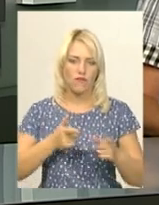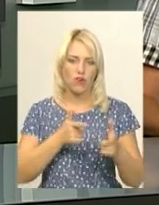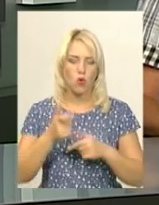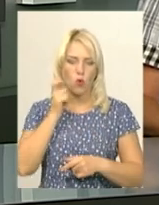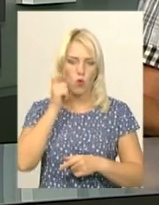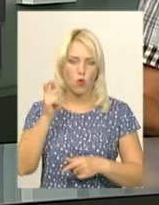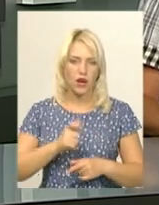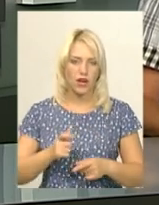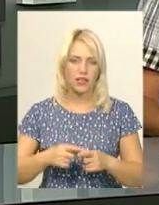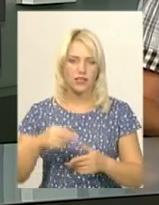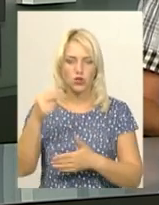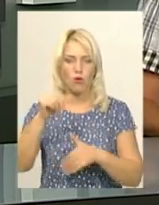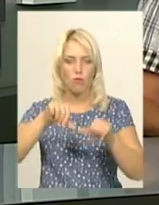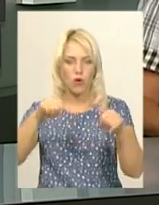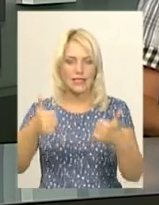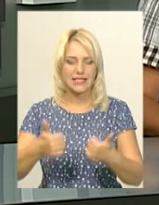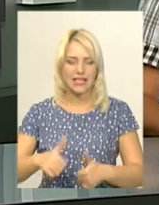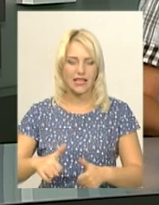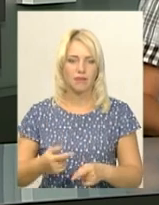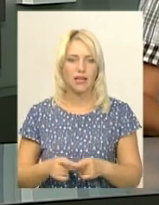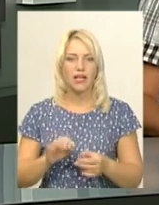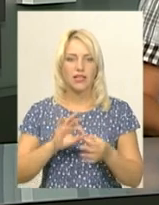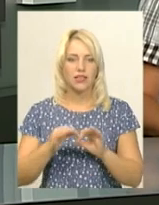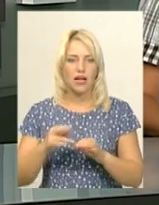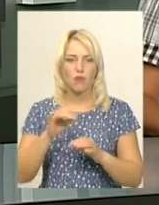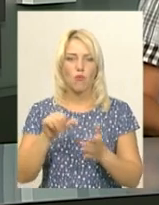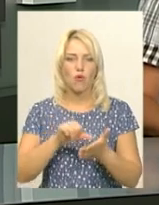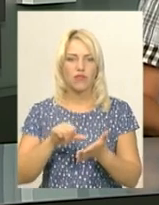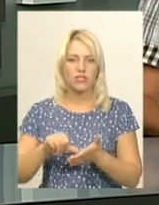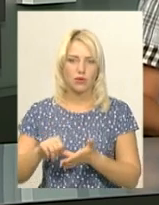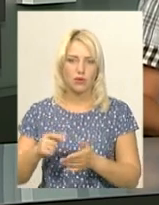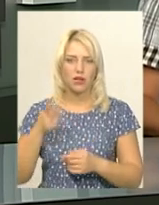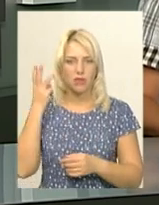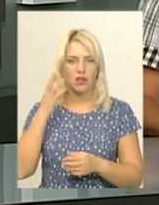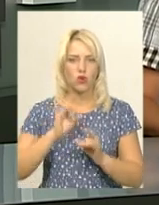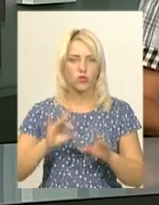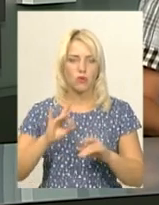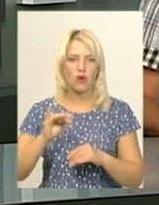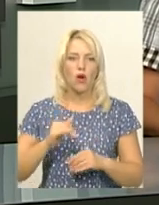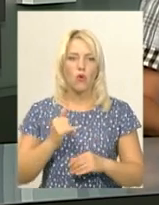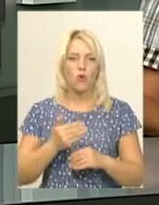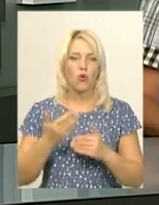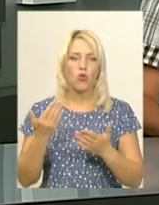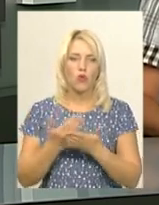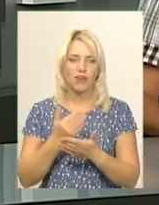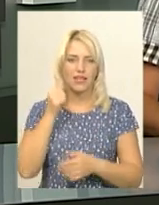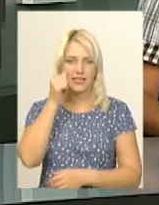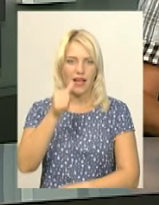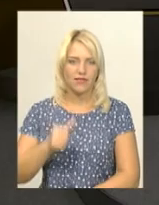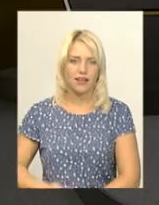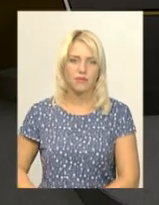українському стилі хореографами колективу. Детальніше про виступи хмельницьких мажореток розповімо у випусках новин завтра.